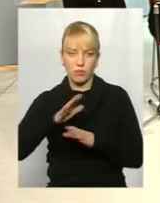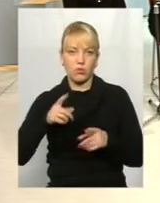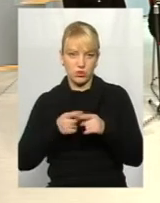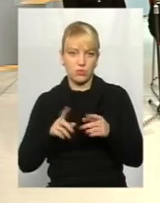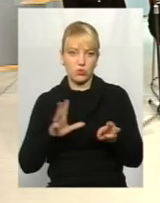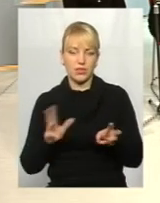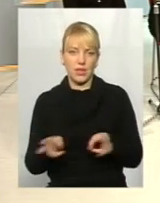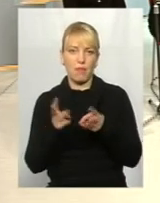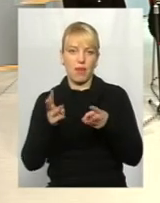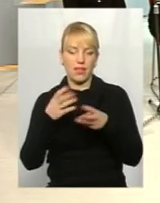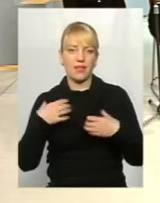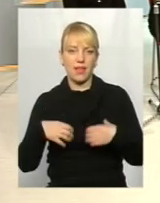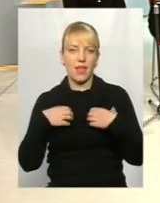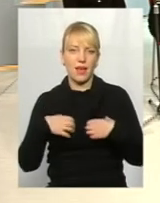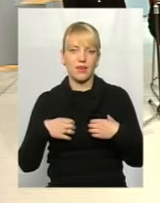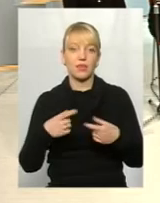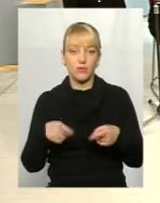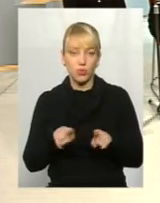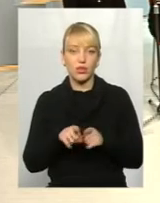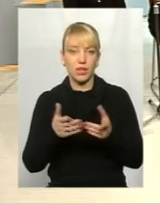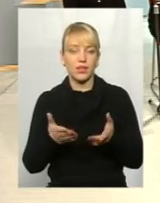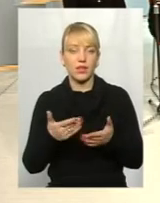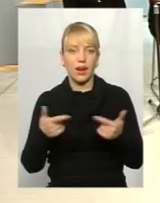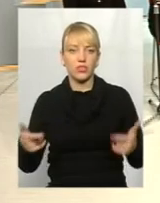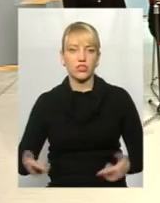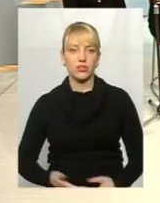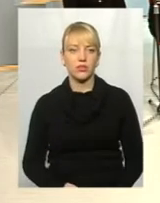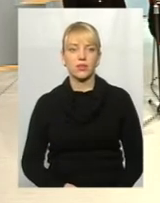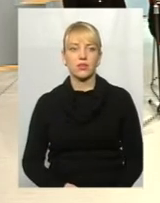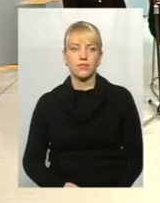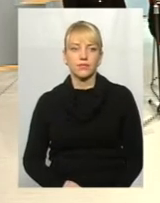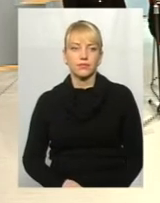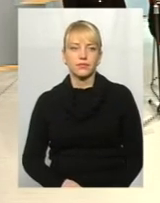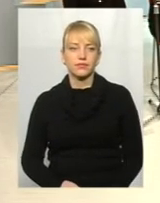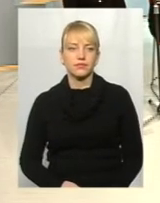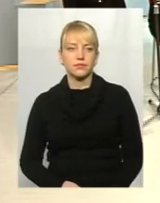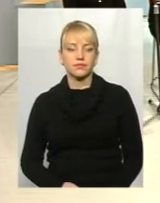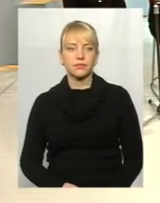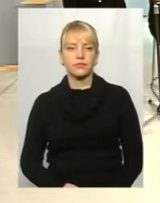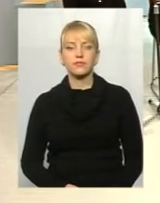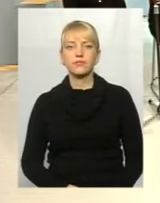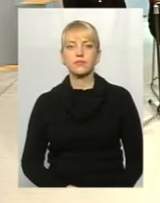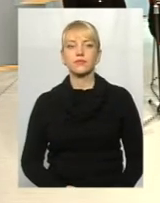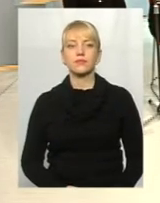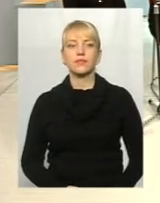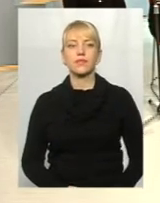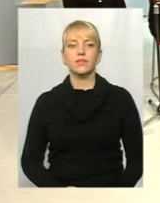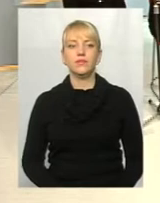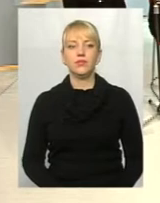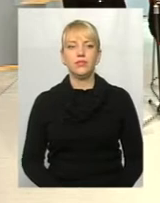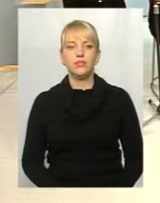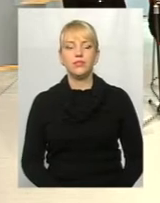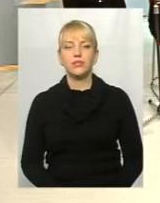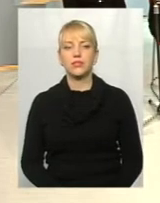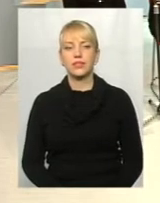такі от речі. Дякую. Почнемо всіх питання. Більш гострого, напевно. Давай відповідальність. Напевно, що за